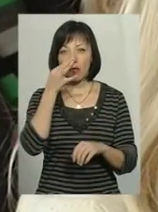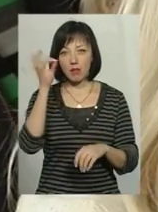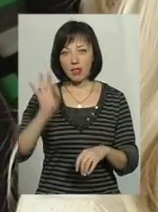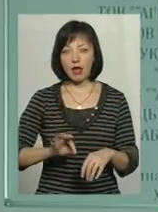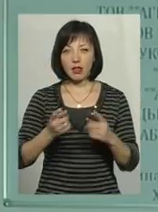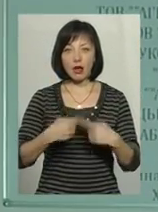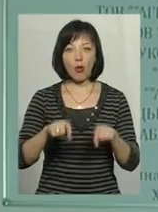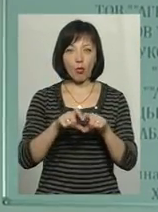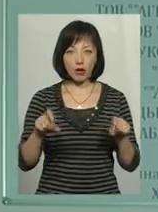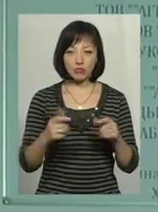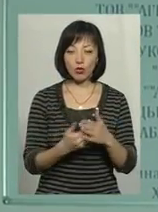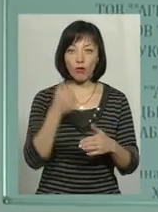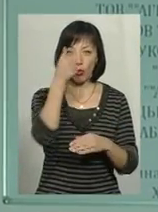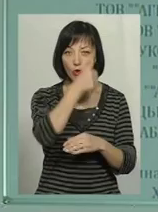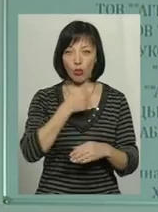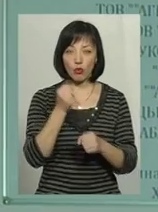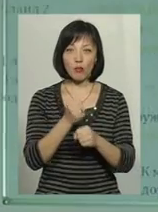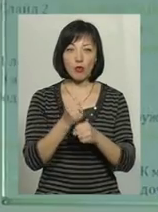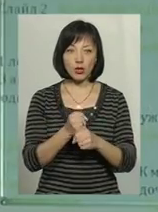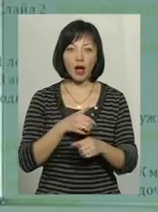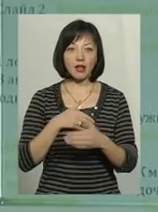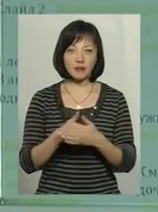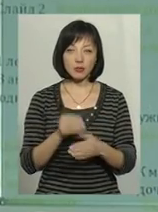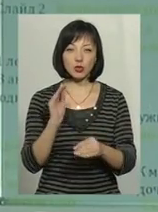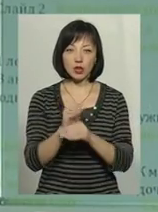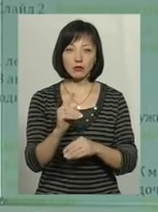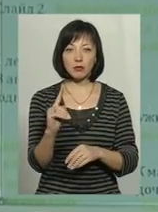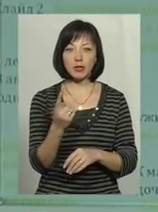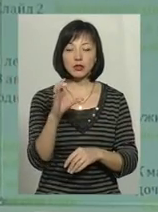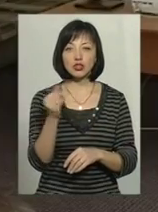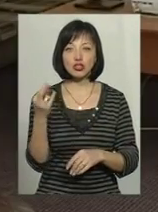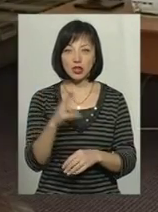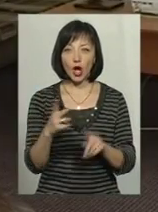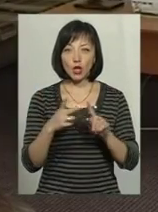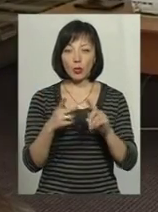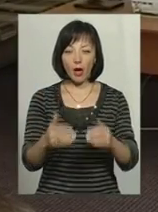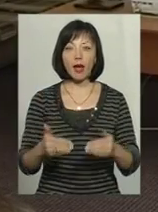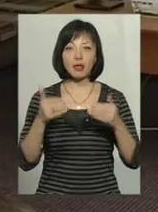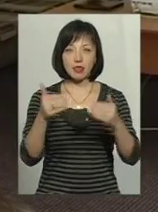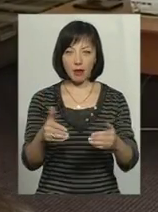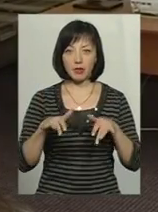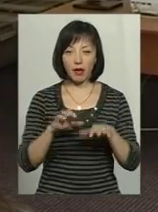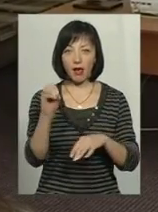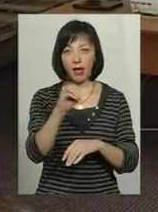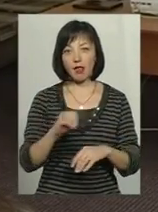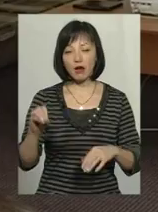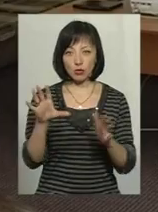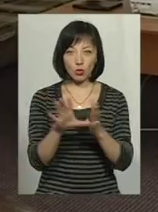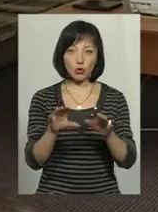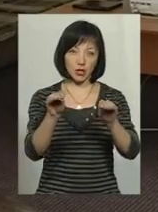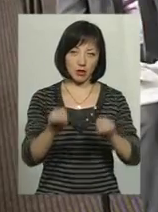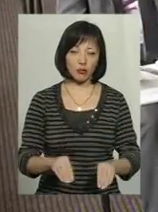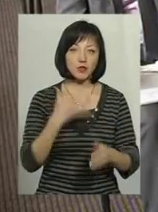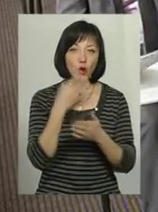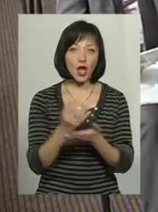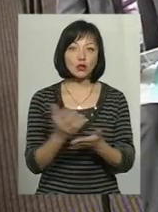органів. З нового року роботи громадськості додасться, 1 січня розпочинається другий етап кампанії з е-декларування. Про свої доходи